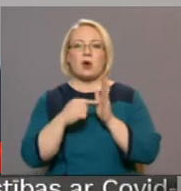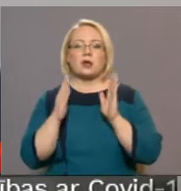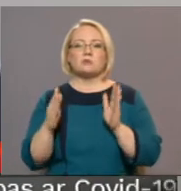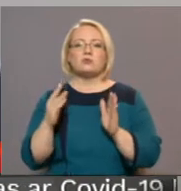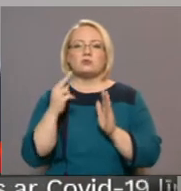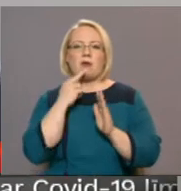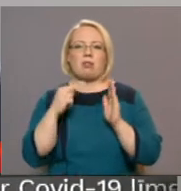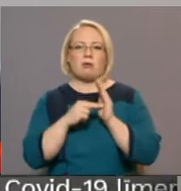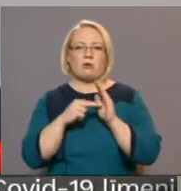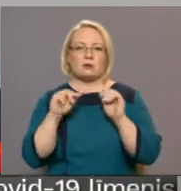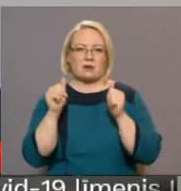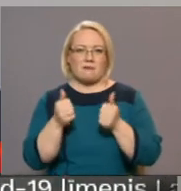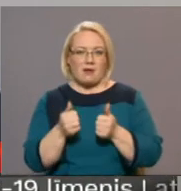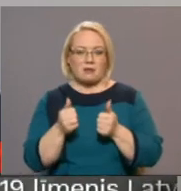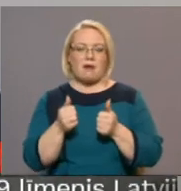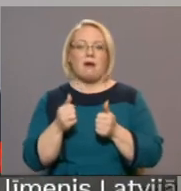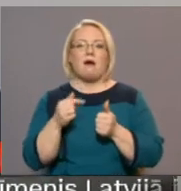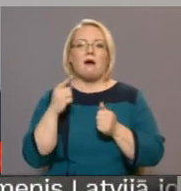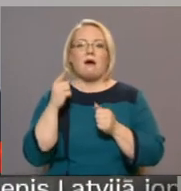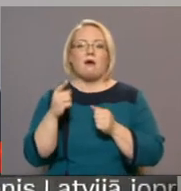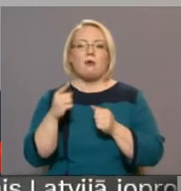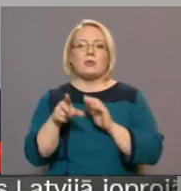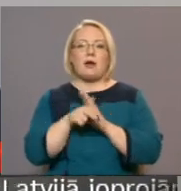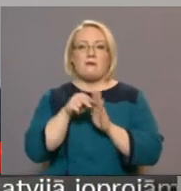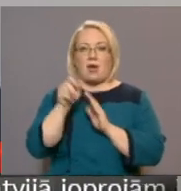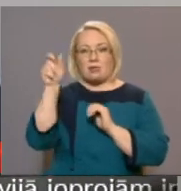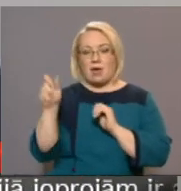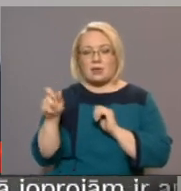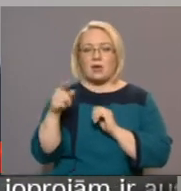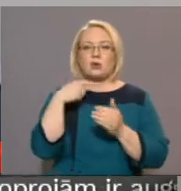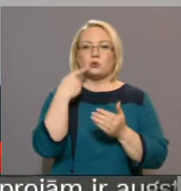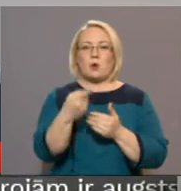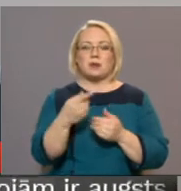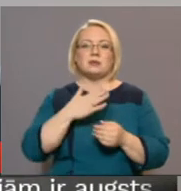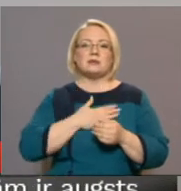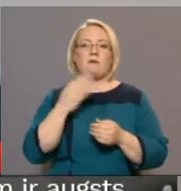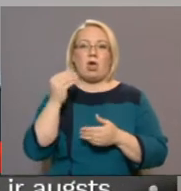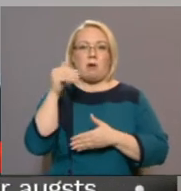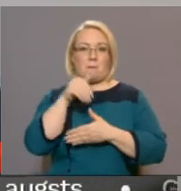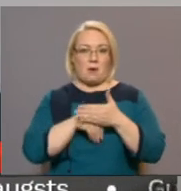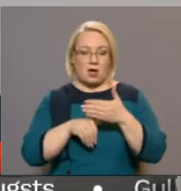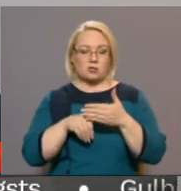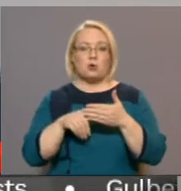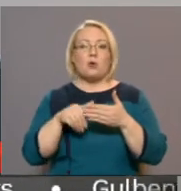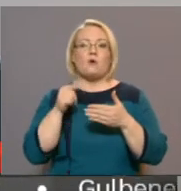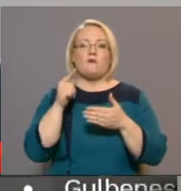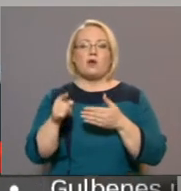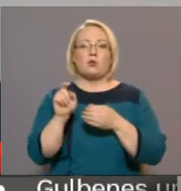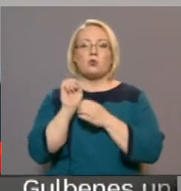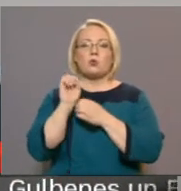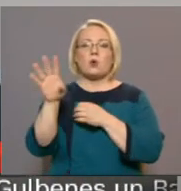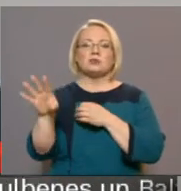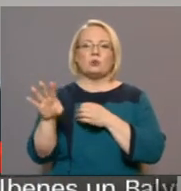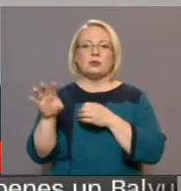elektroniski. Vēlētājiem uz norādīto ēpastu adresi tiks nosūtītas saitīta, kur